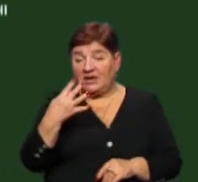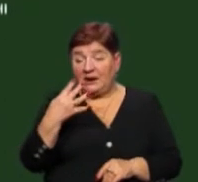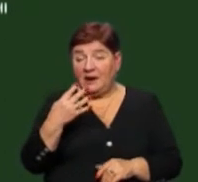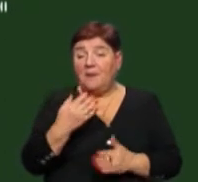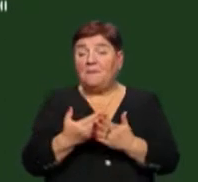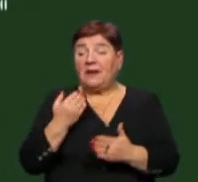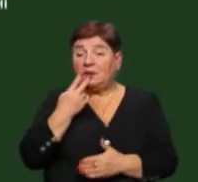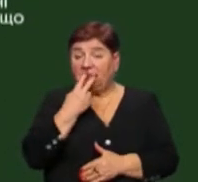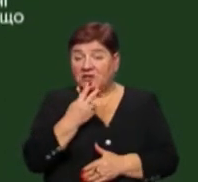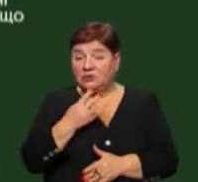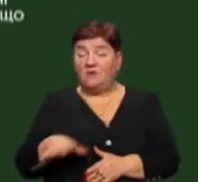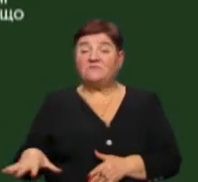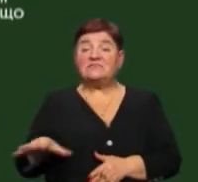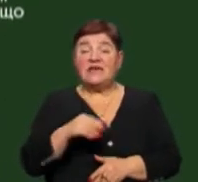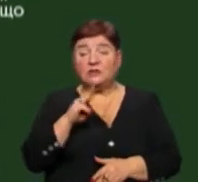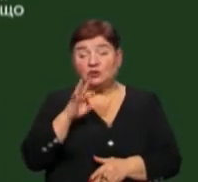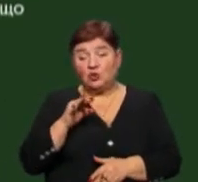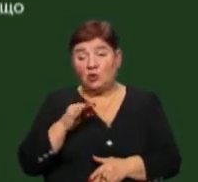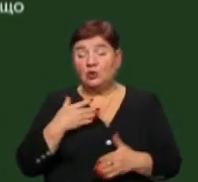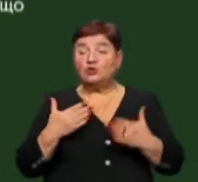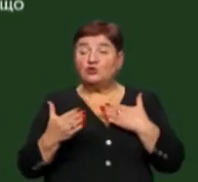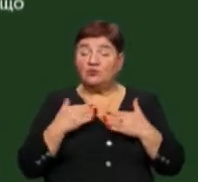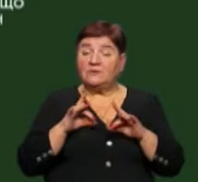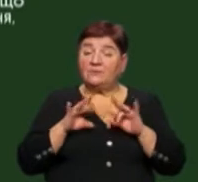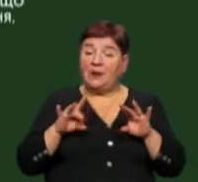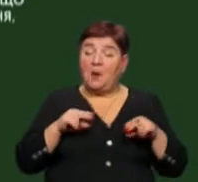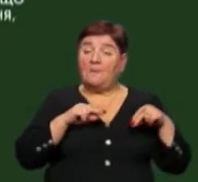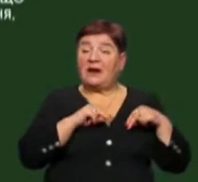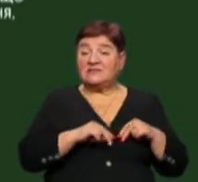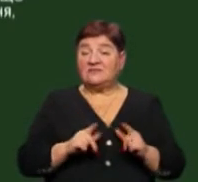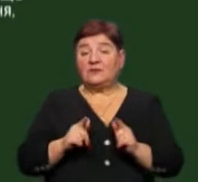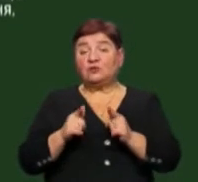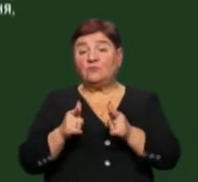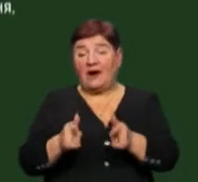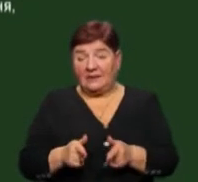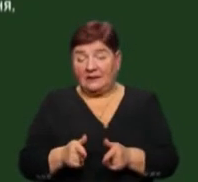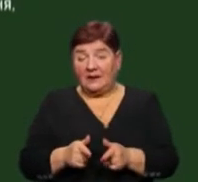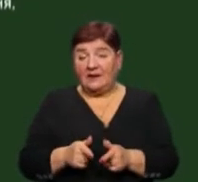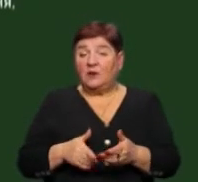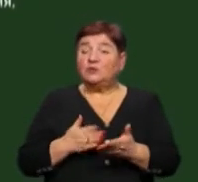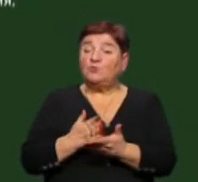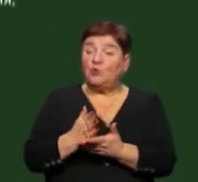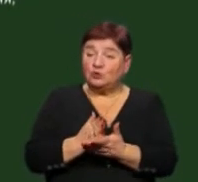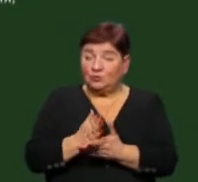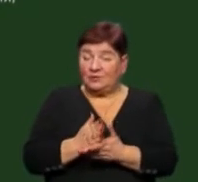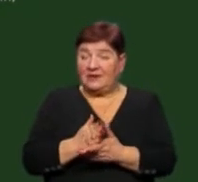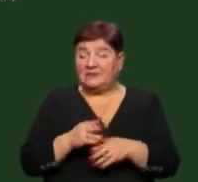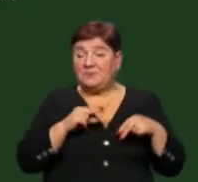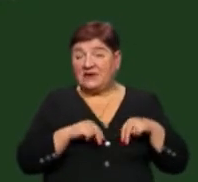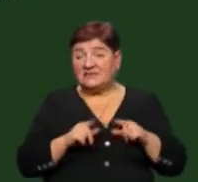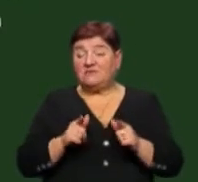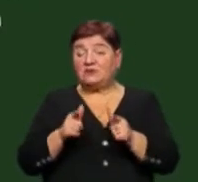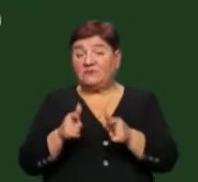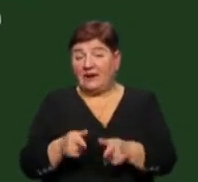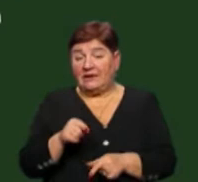передбачено, що все, що стосується реклами про працевлаштування, тобто реклама з послуг і з працевлаштування, тут